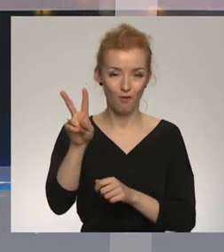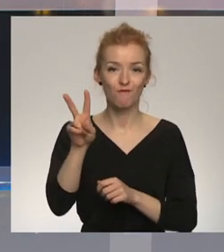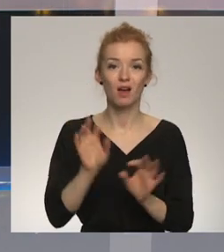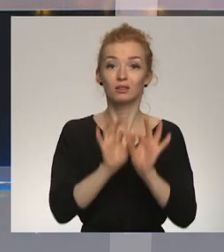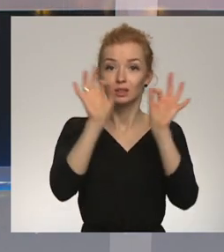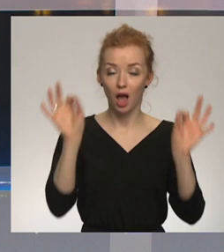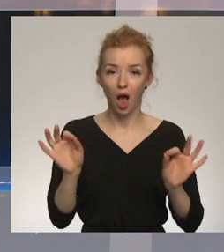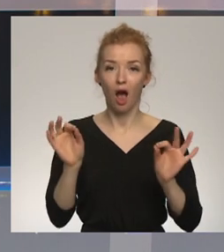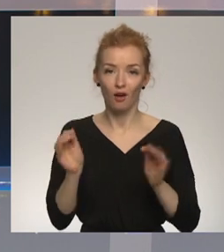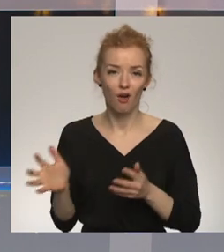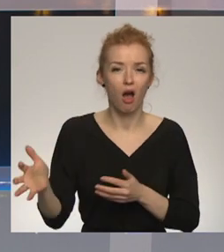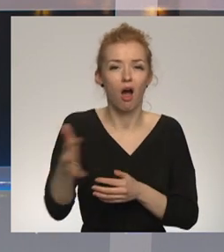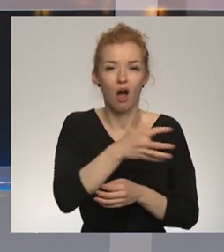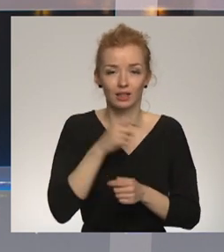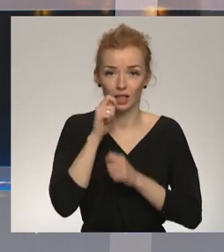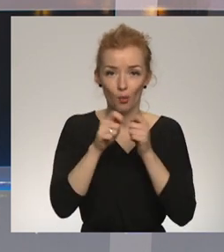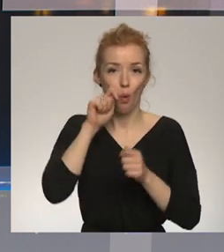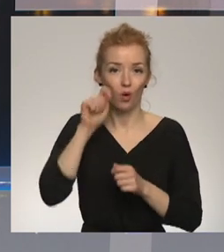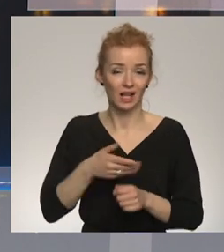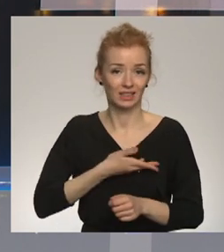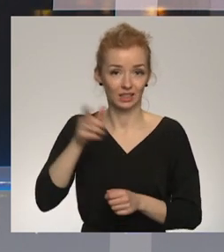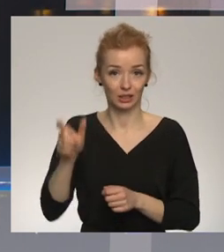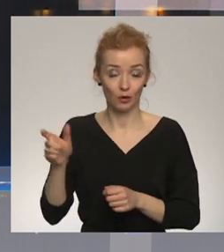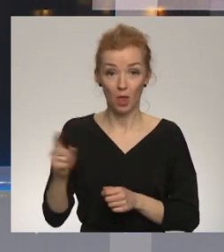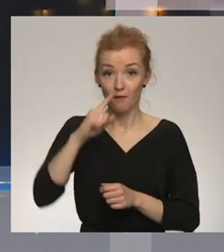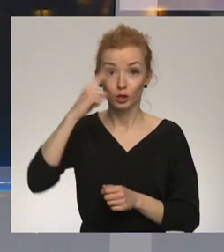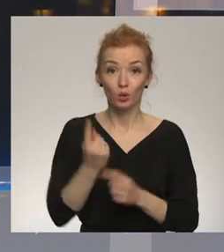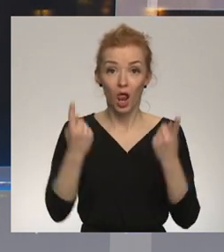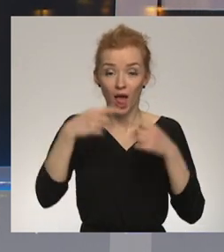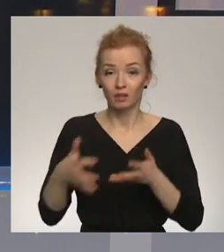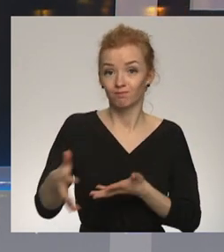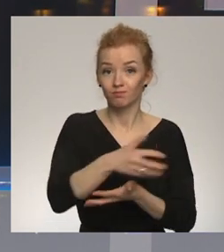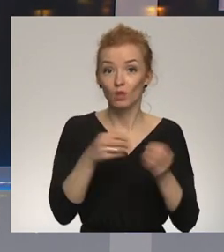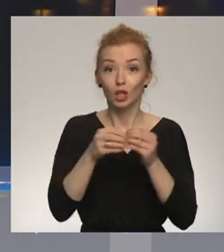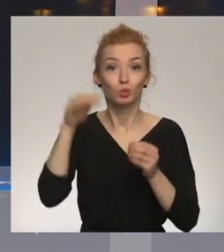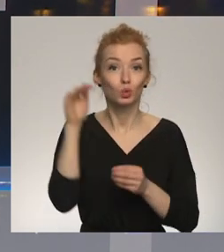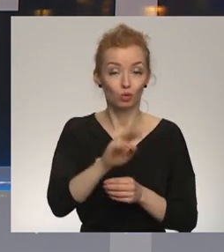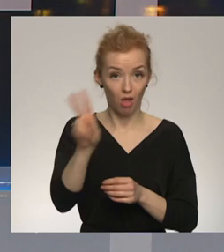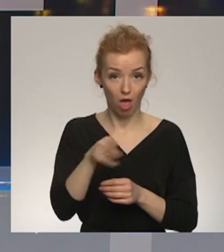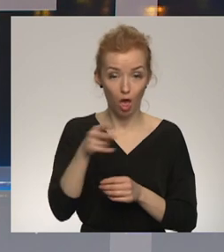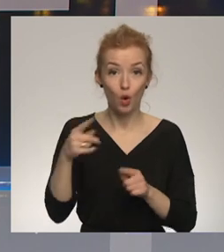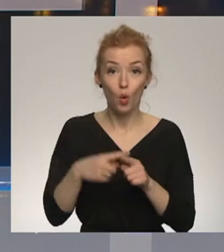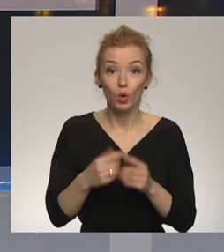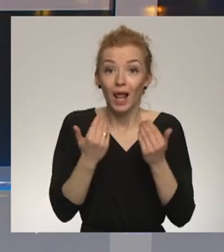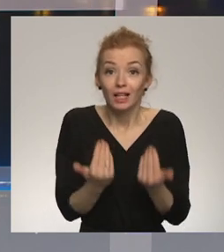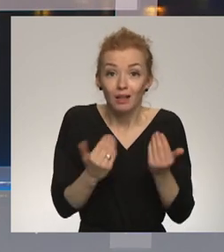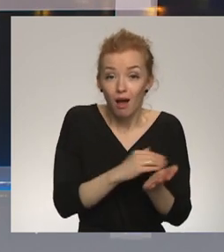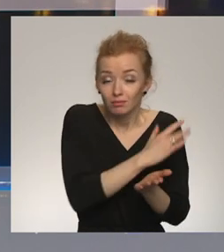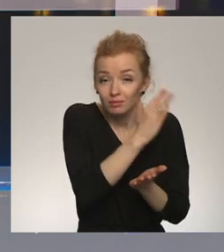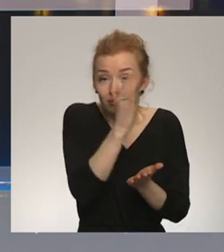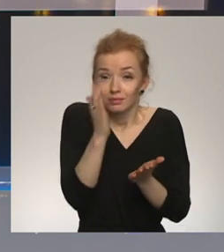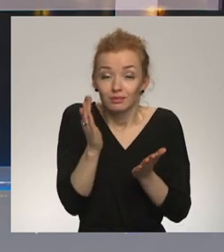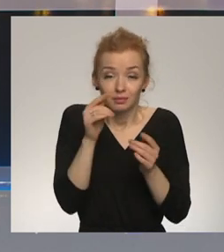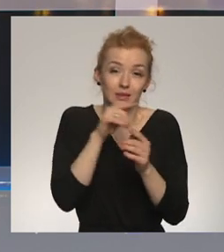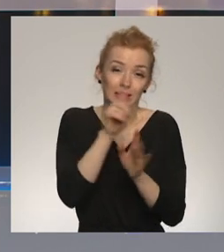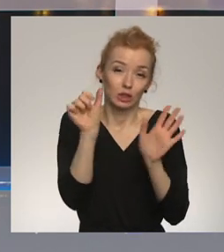sāka līdzekļu vākšanu Ukrainas iedzīvotājiem. Pirmā stundas laikā tiks savākt jau 10 tūkstoši eiro, un līdz šī ziņa izlaiduma